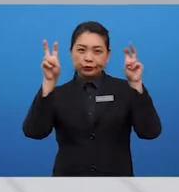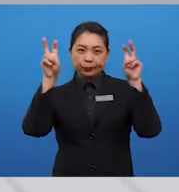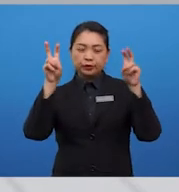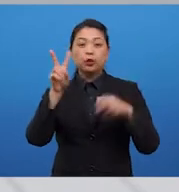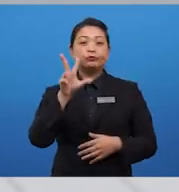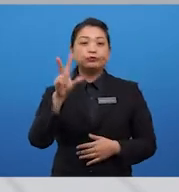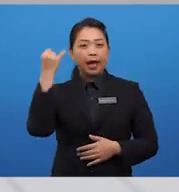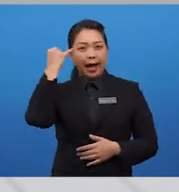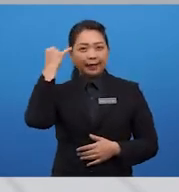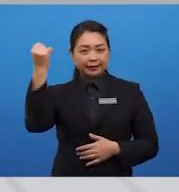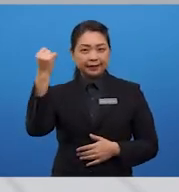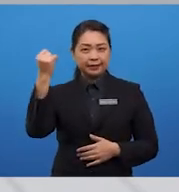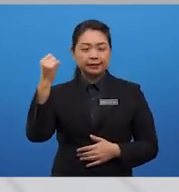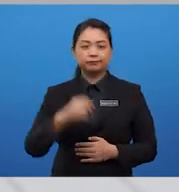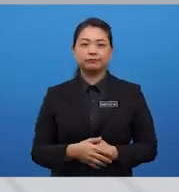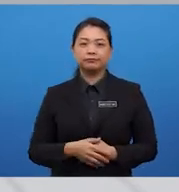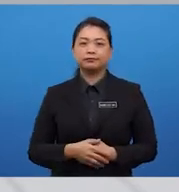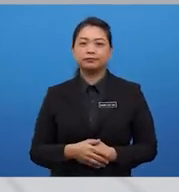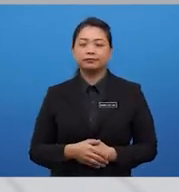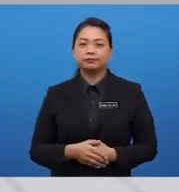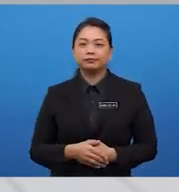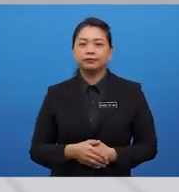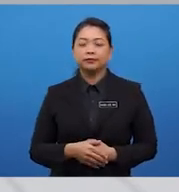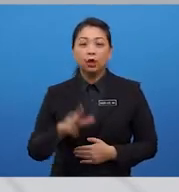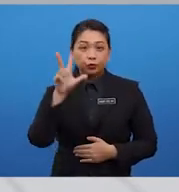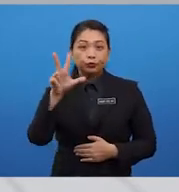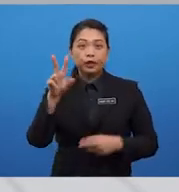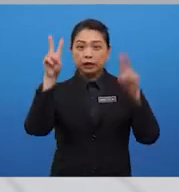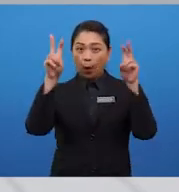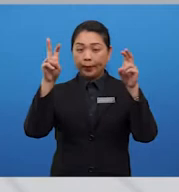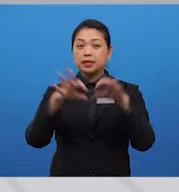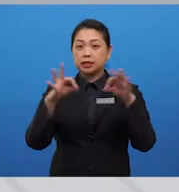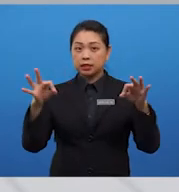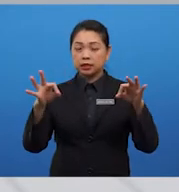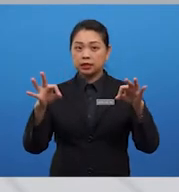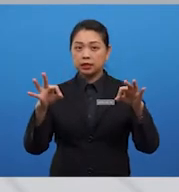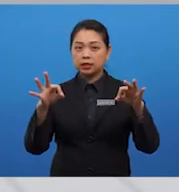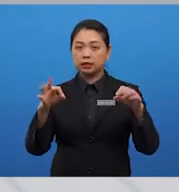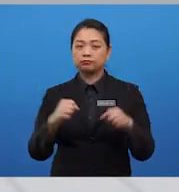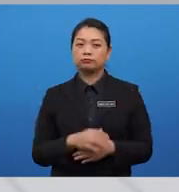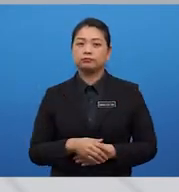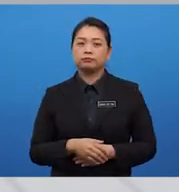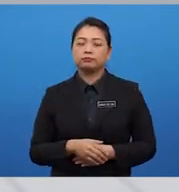three ideas, three topic sentences, relevant,